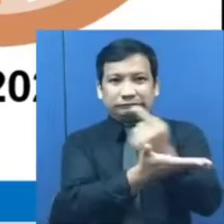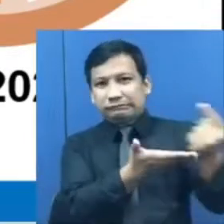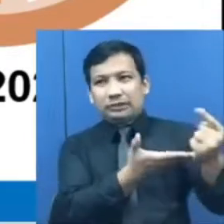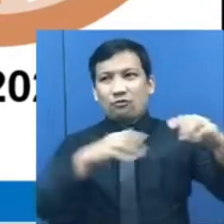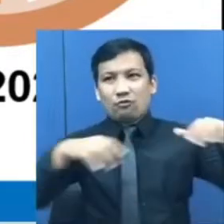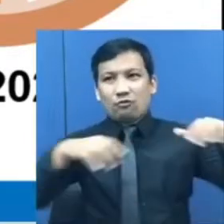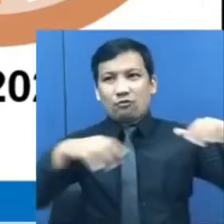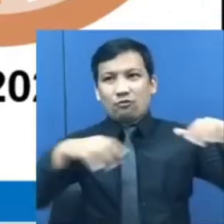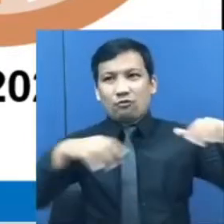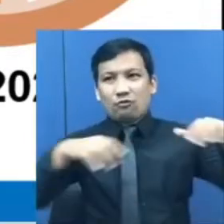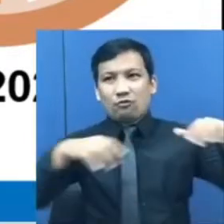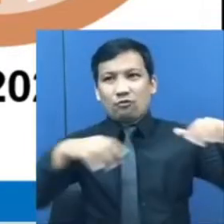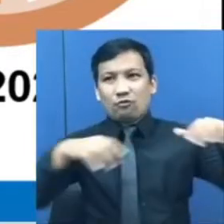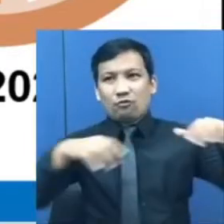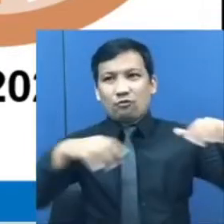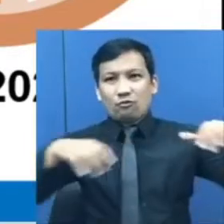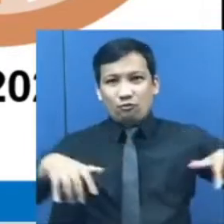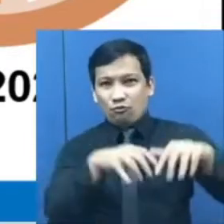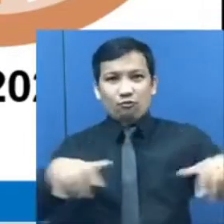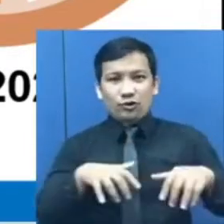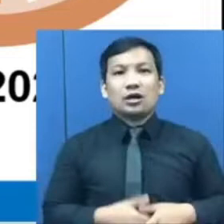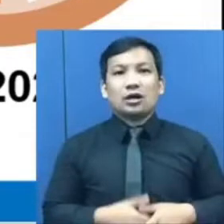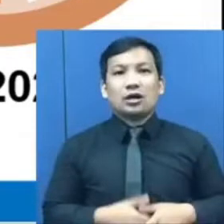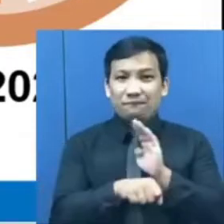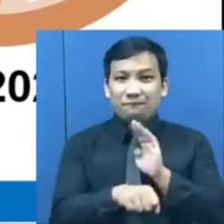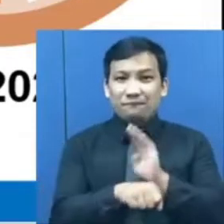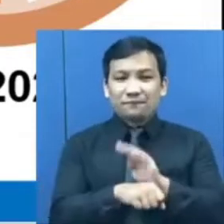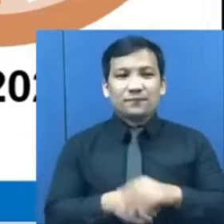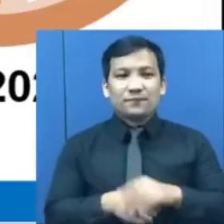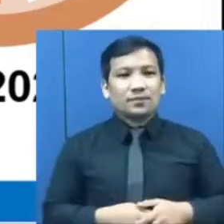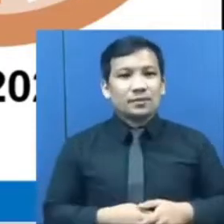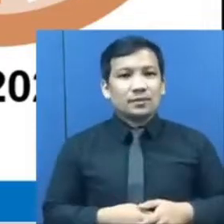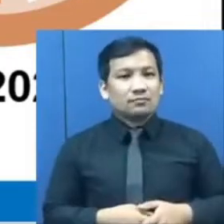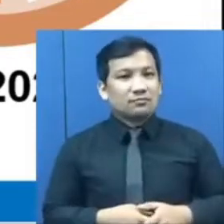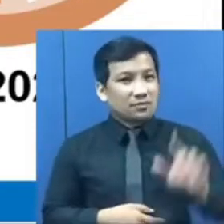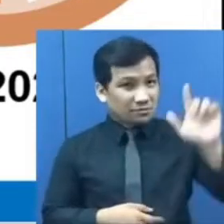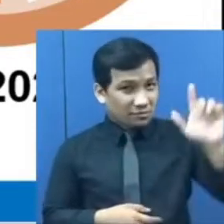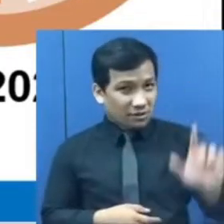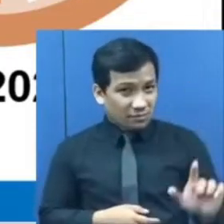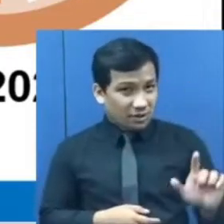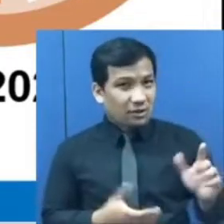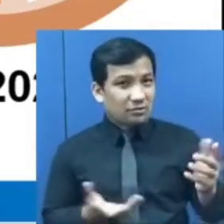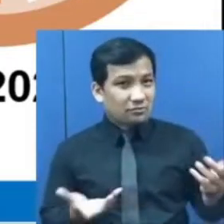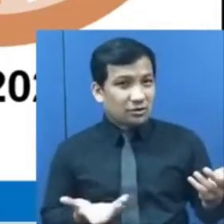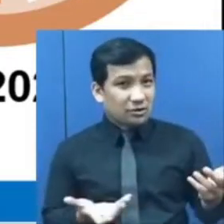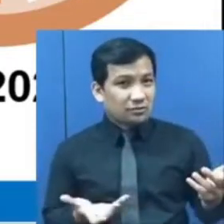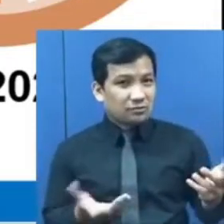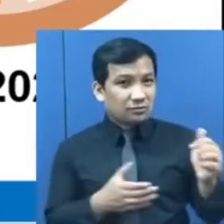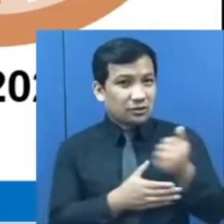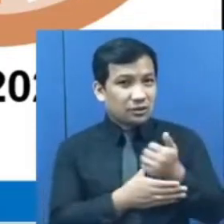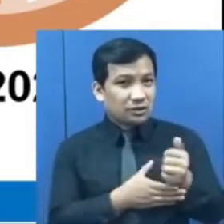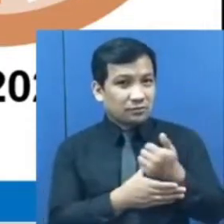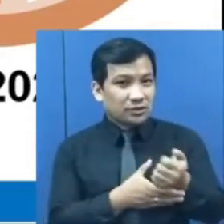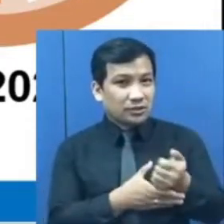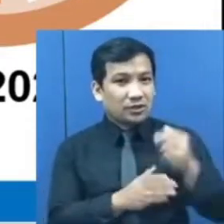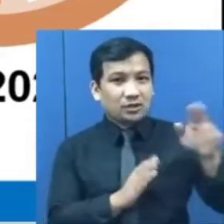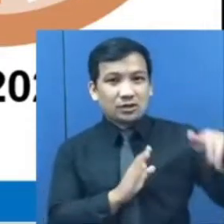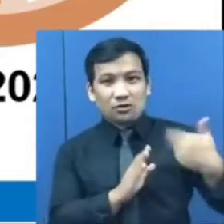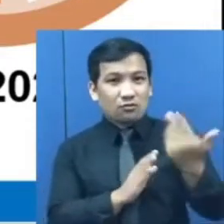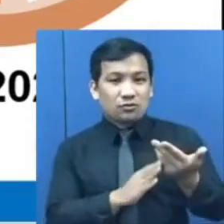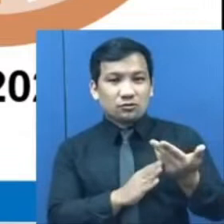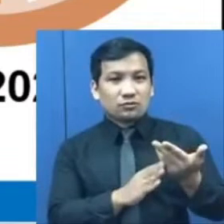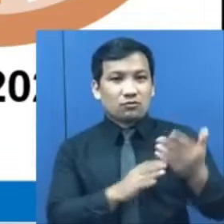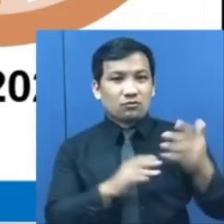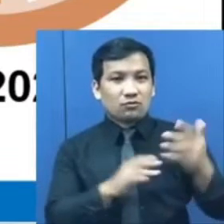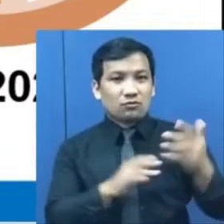manggagawa o may negosyo. Ito ay mas mababa kumpara sa average hours work